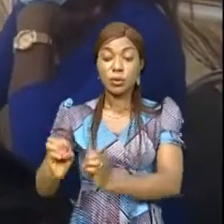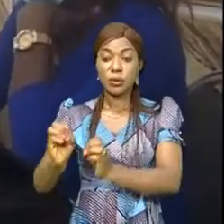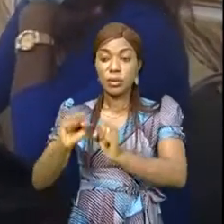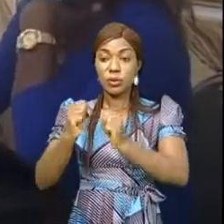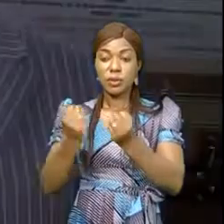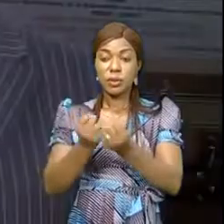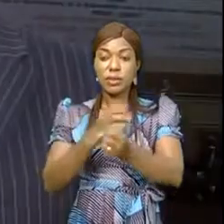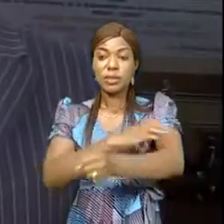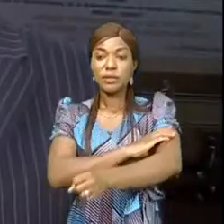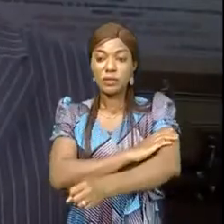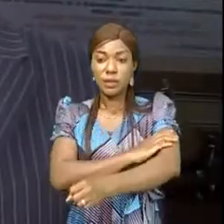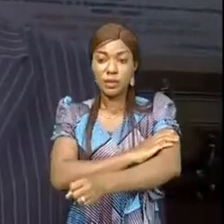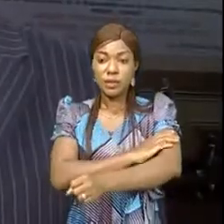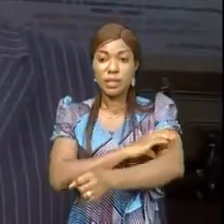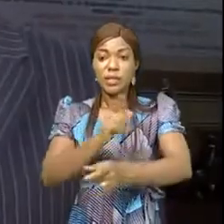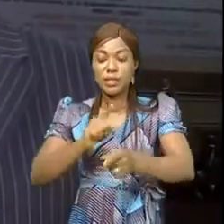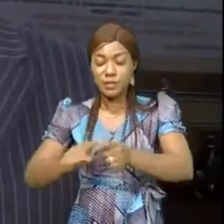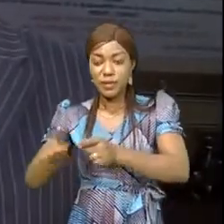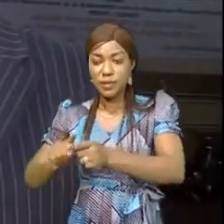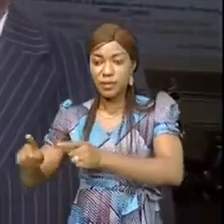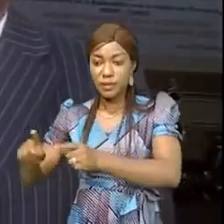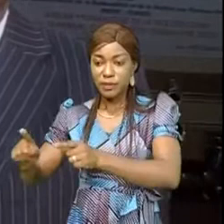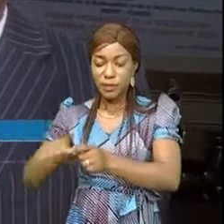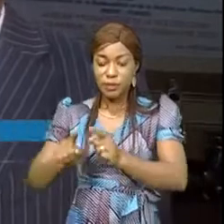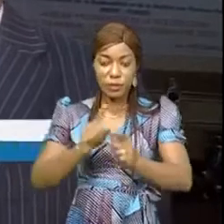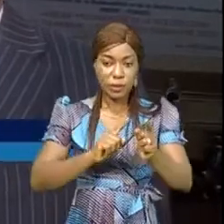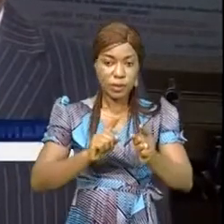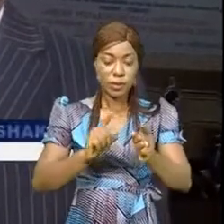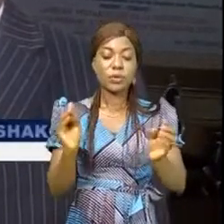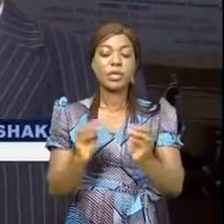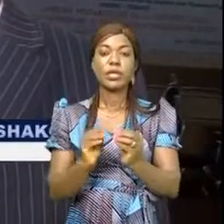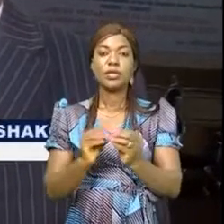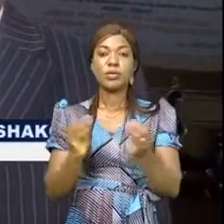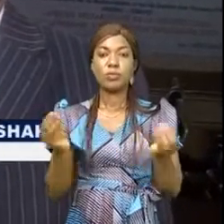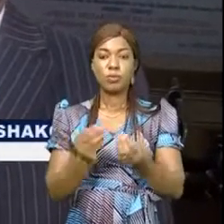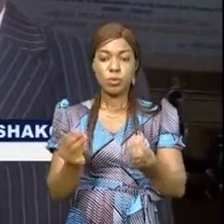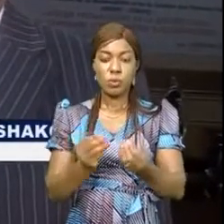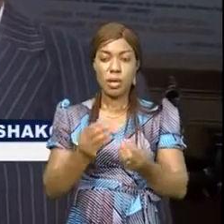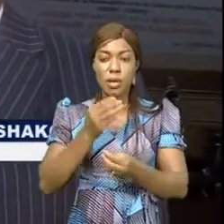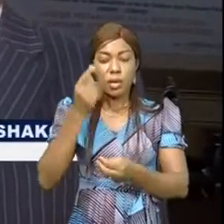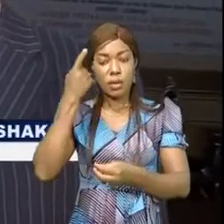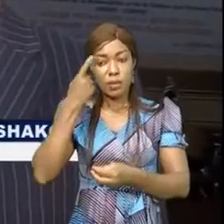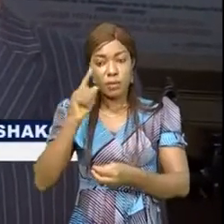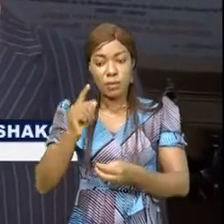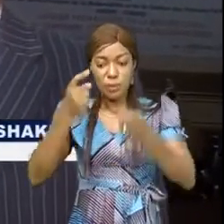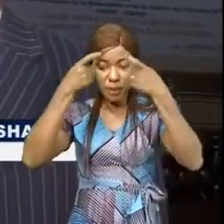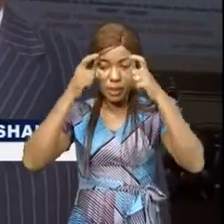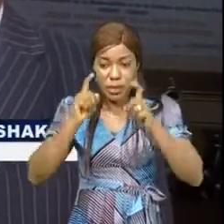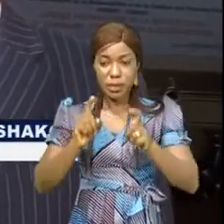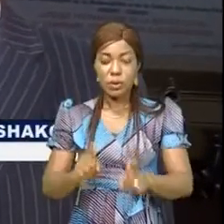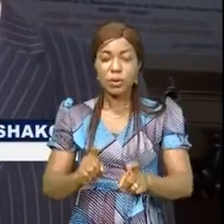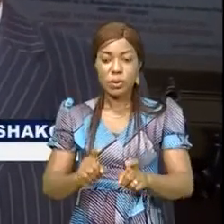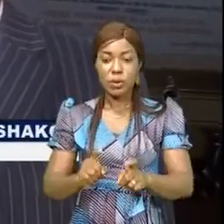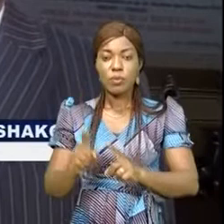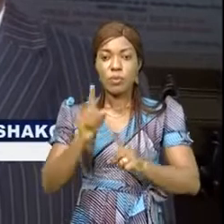certains secteurs sociaux se sont réunies pour pouvoir se mettre d'accord afin de